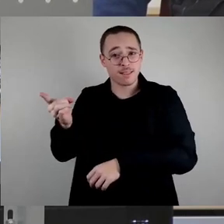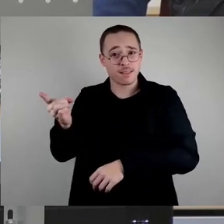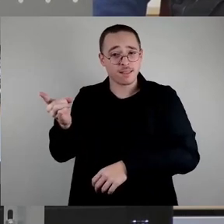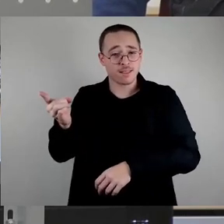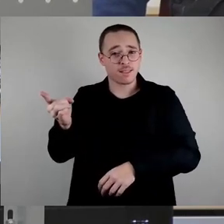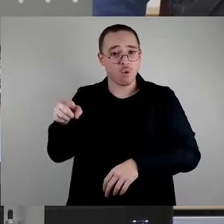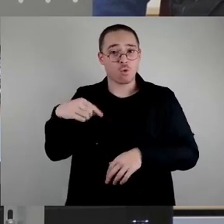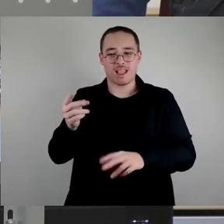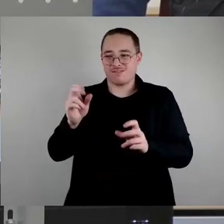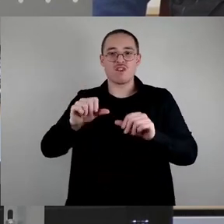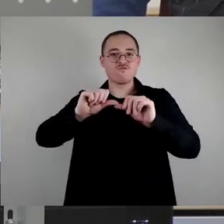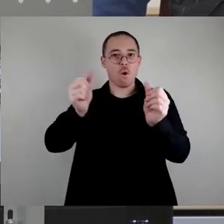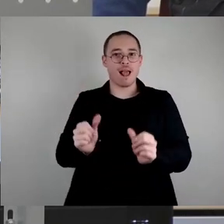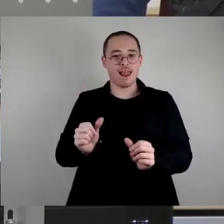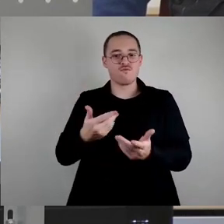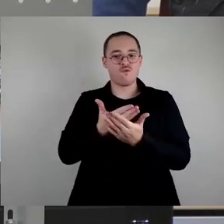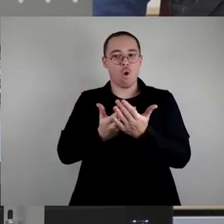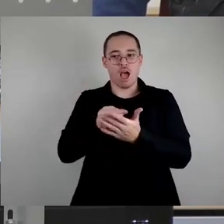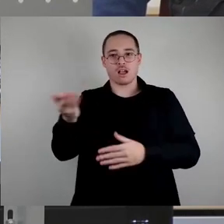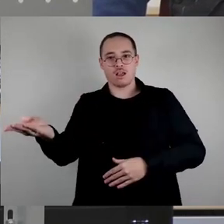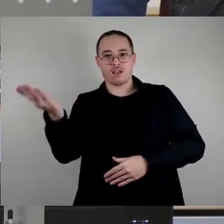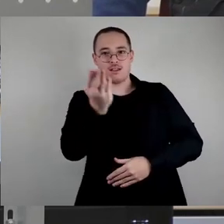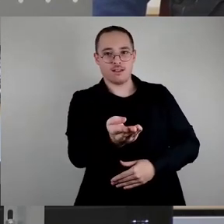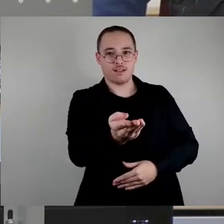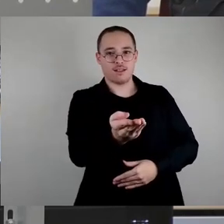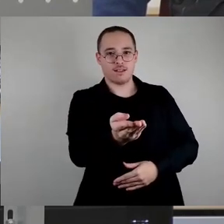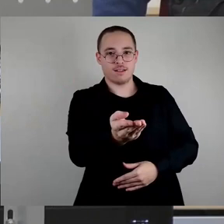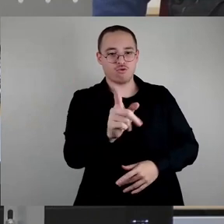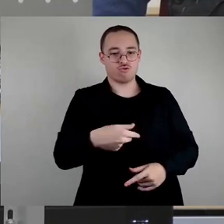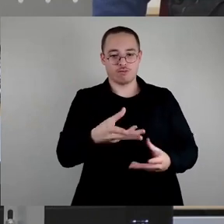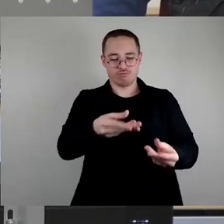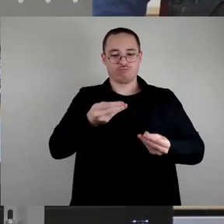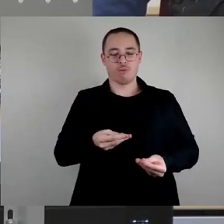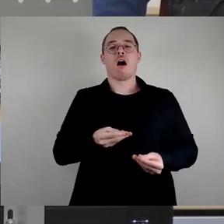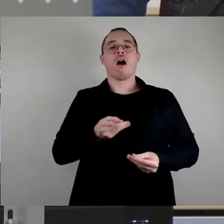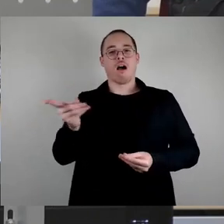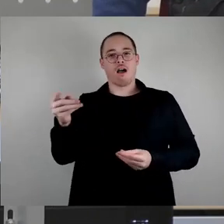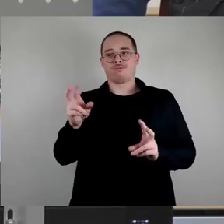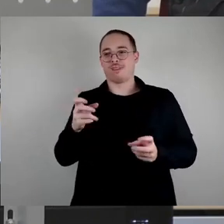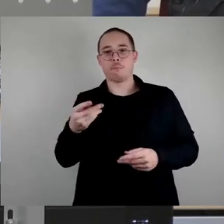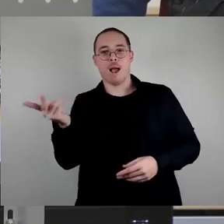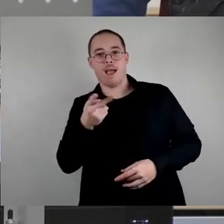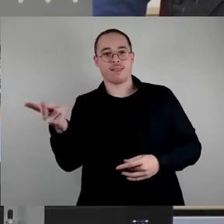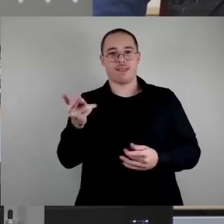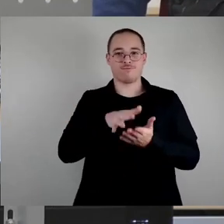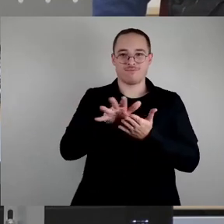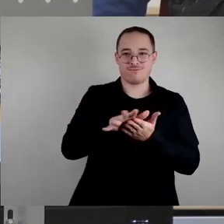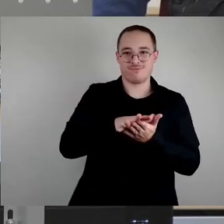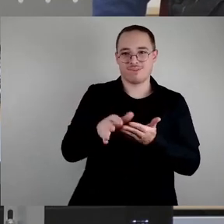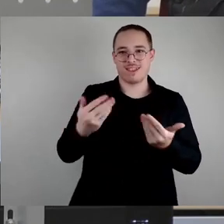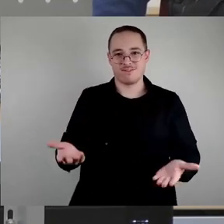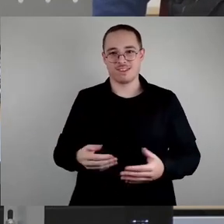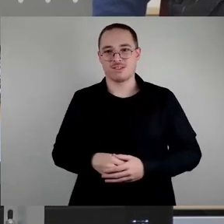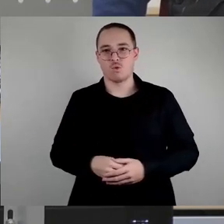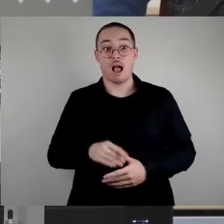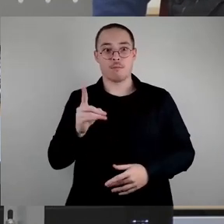eine Vorlage zurückkommt und eine Maßnahme des Umweltamts kofinanziert wird. Das sind aber oft Projekte, die waren bisher in gar keiner Planung